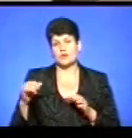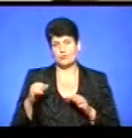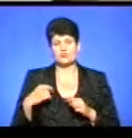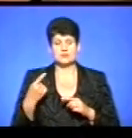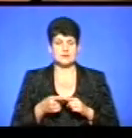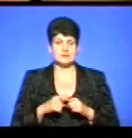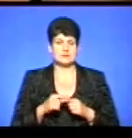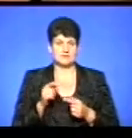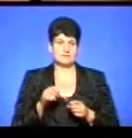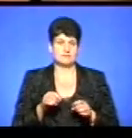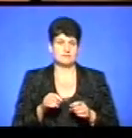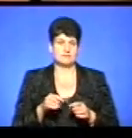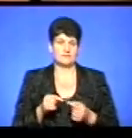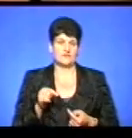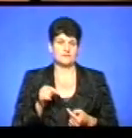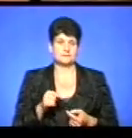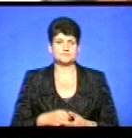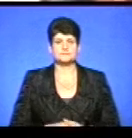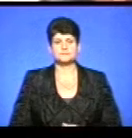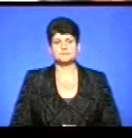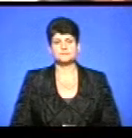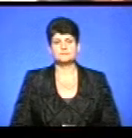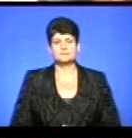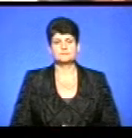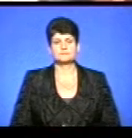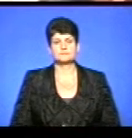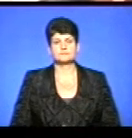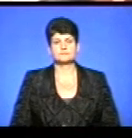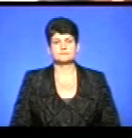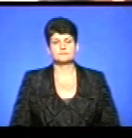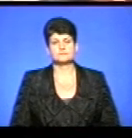речі оприділити. Марта Журова, Аль Оксана Галіяш, новини.